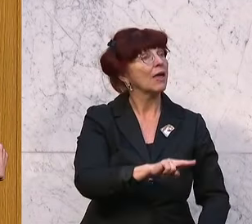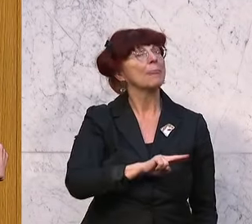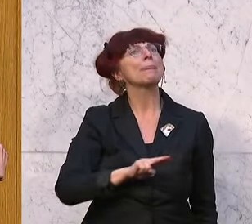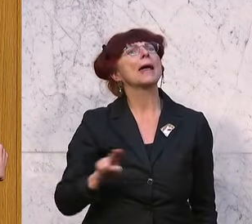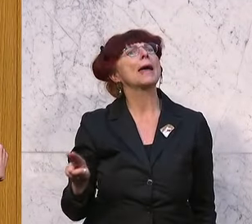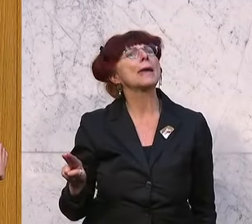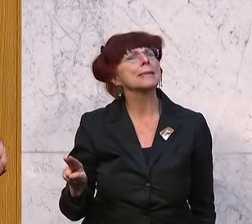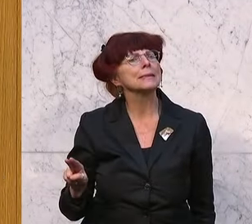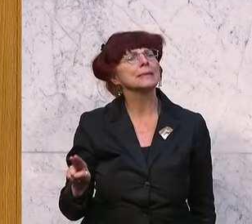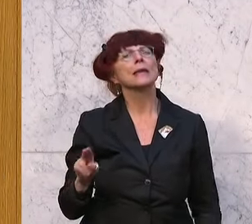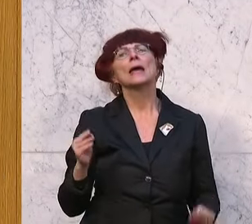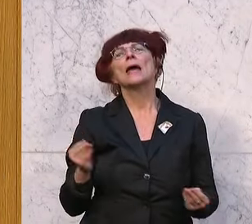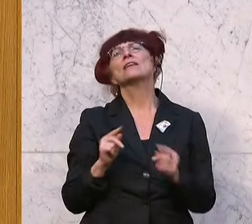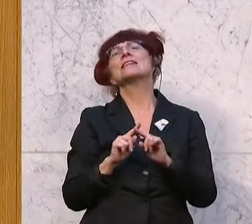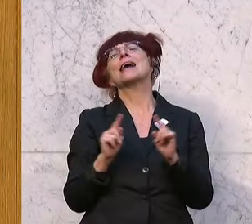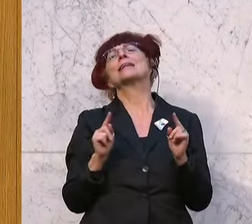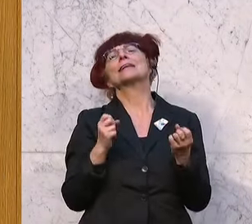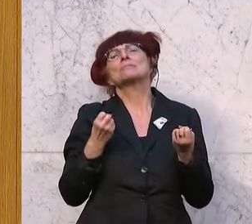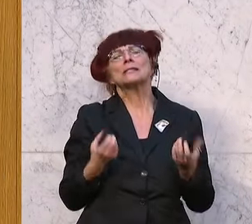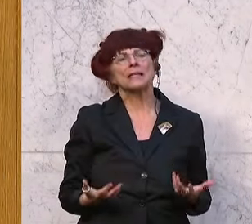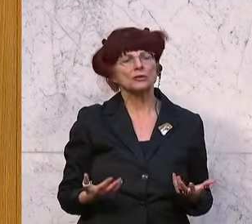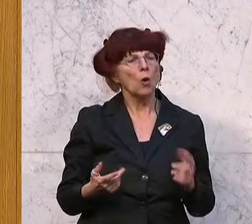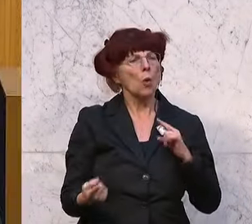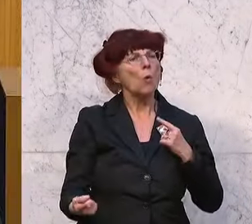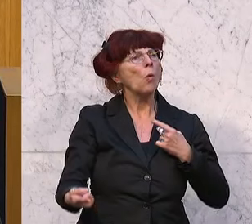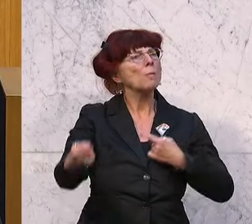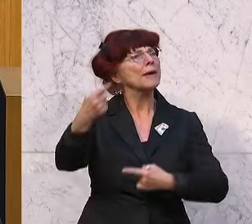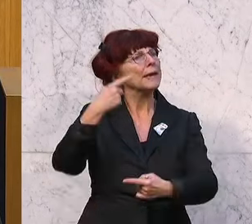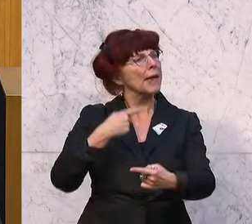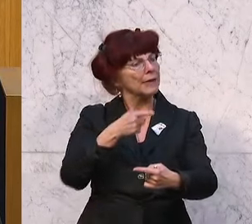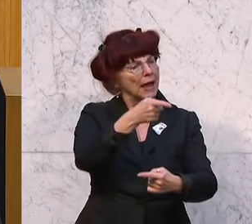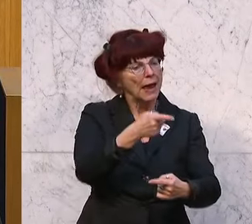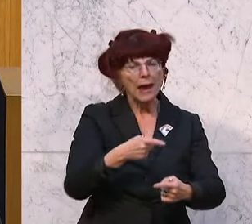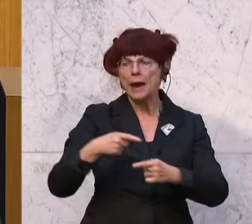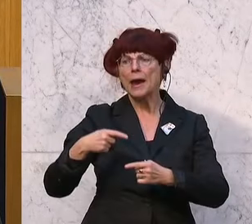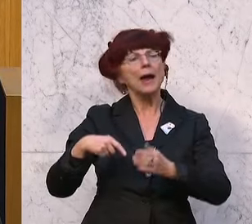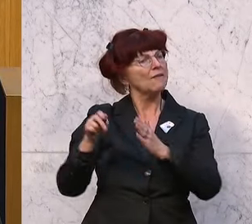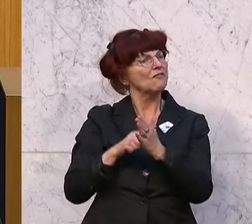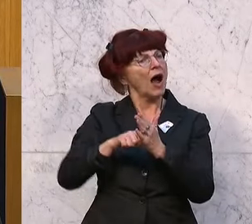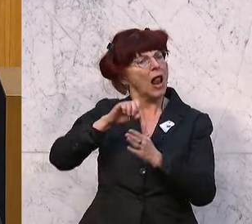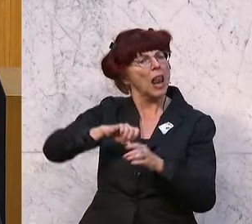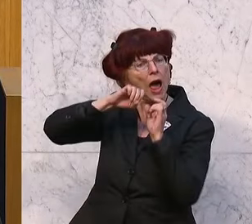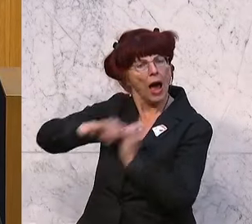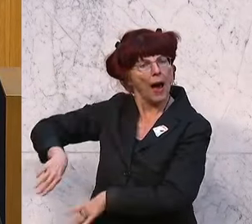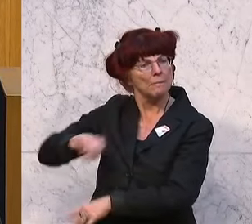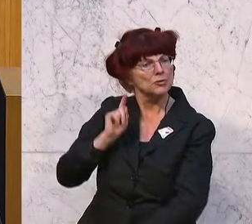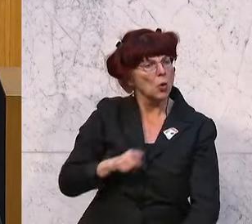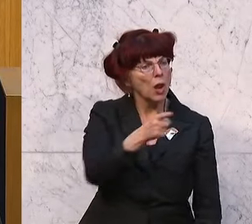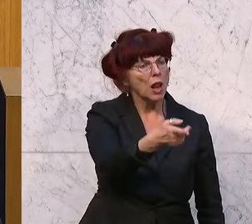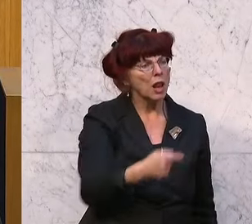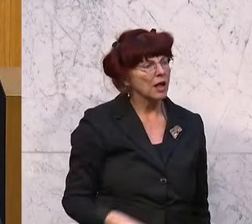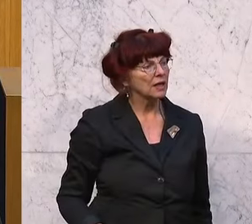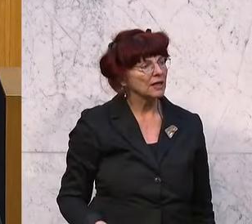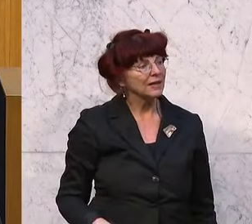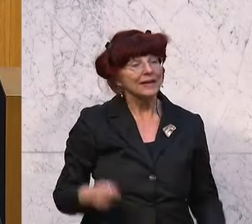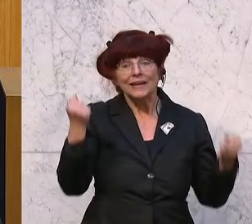anderes passiert, meine Damen und Herren. Umgekehrt war es. Er ist abgewählt worden. Abgewählt ist er worden in einer